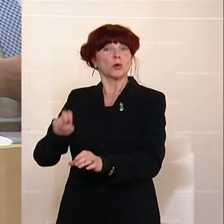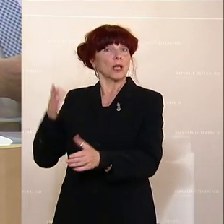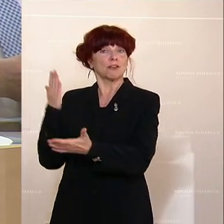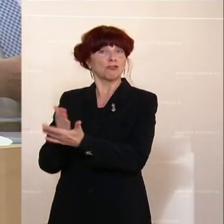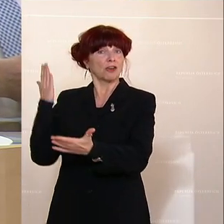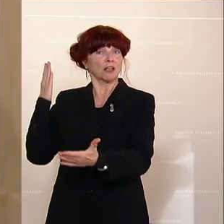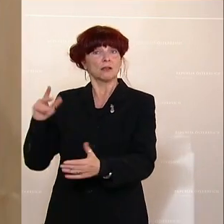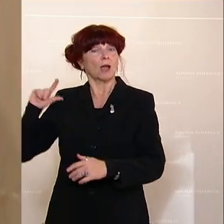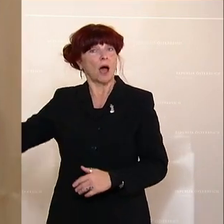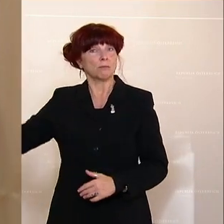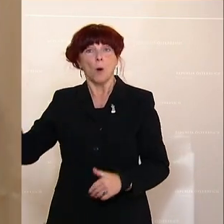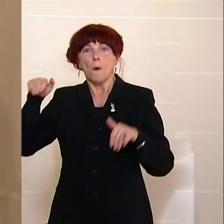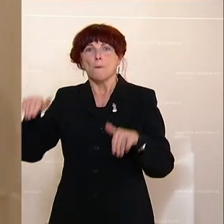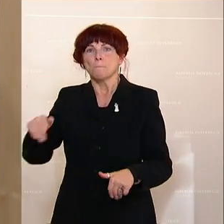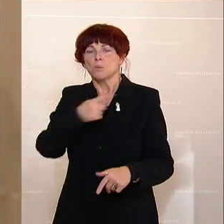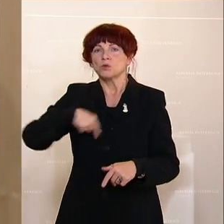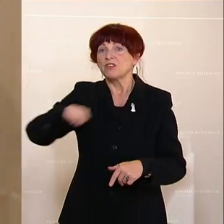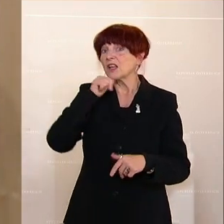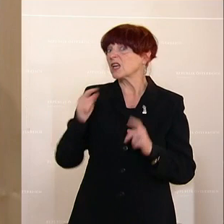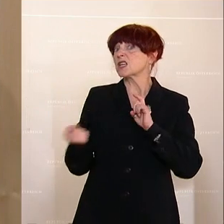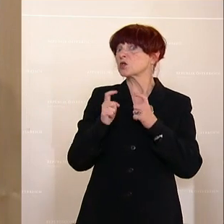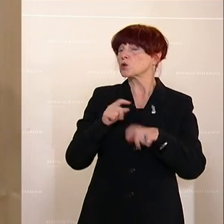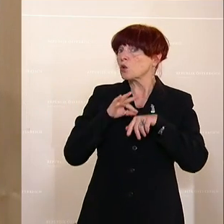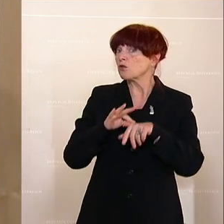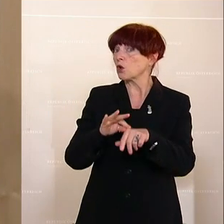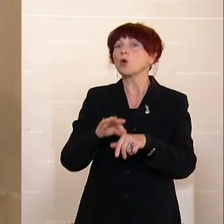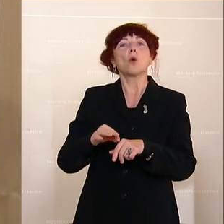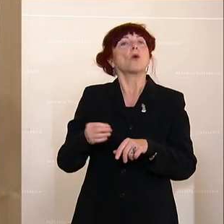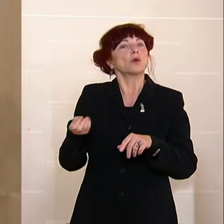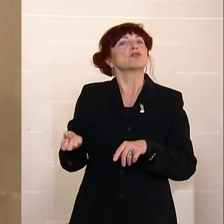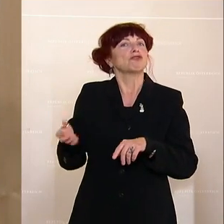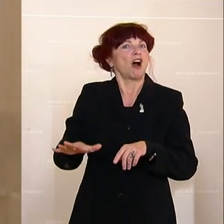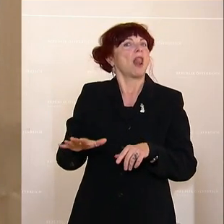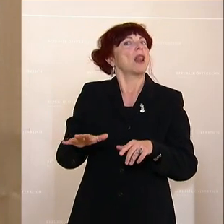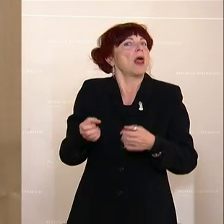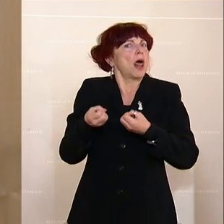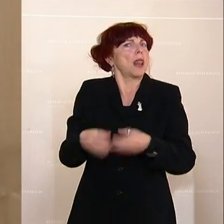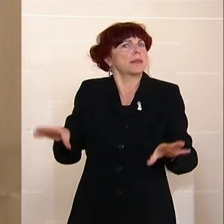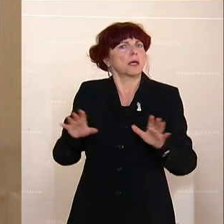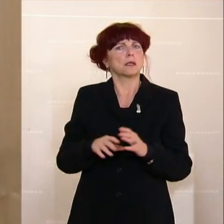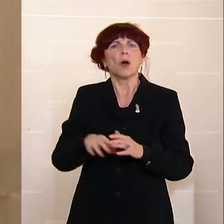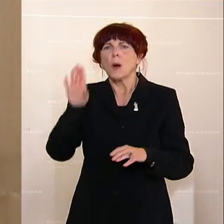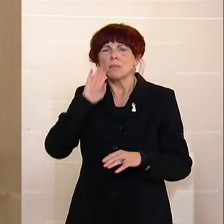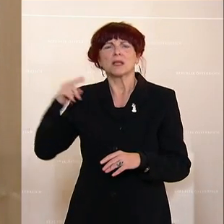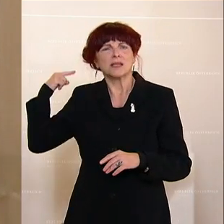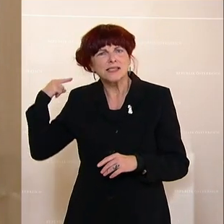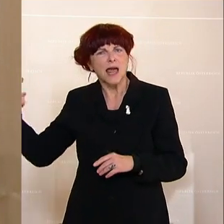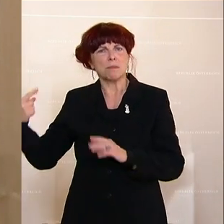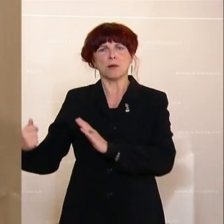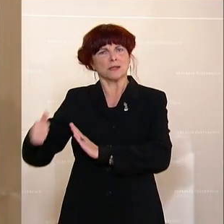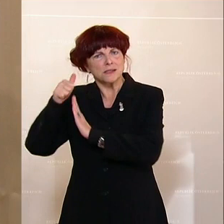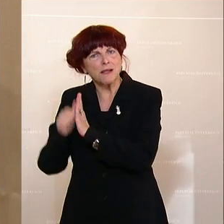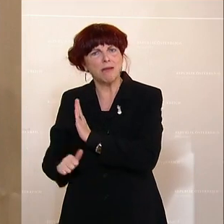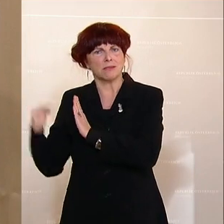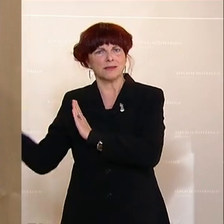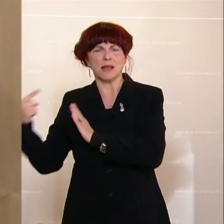nicht den Kreislauf nehmen, dann brauchen wir diese Debatte nicht führen und der Fall ist erledigt. Und legen Sie noch einmal die Maßstäbe, die Sie selbst